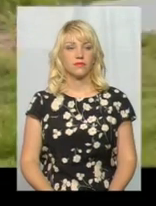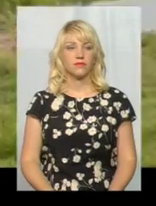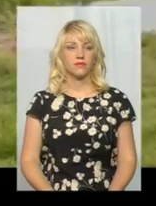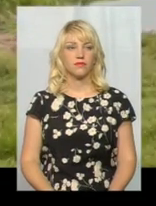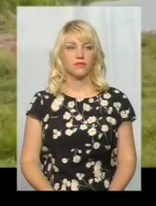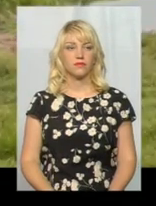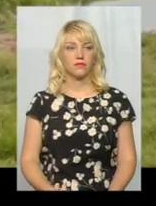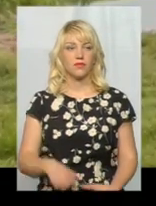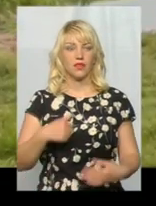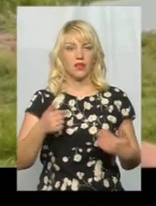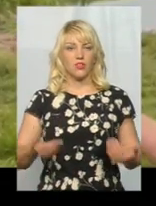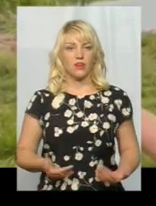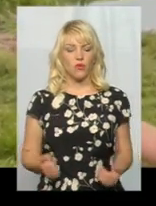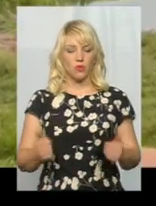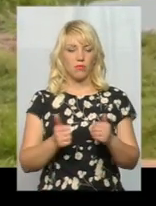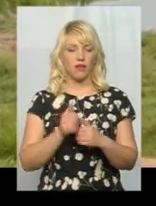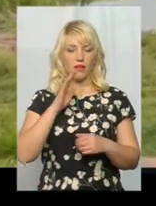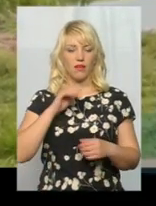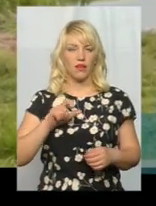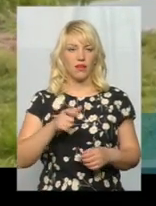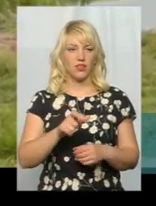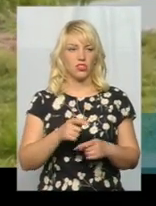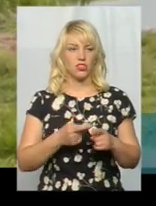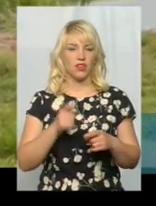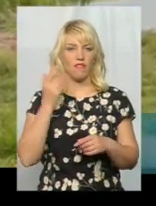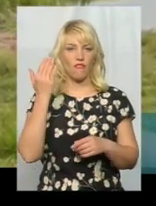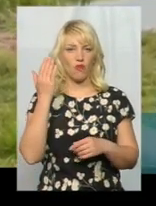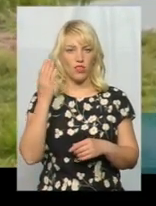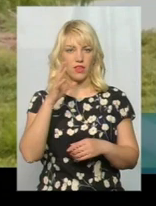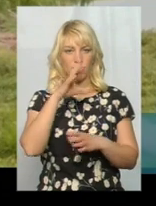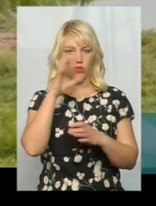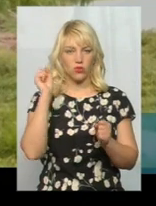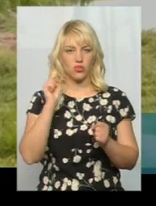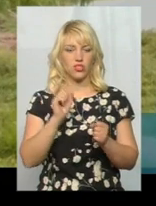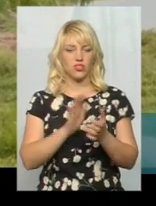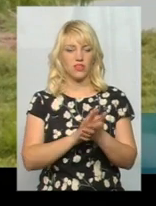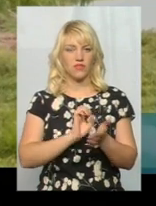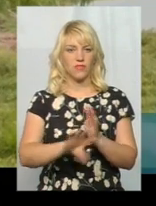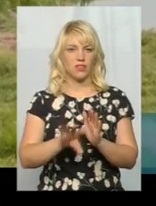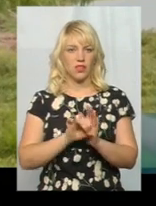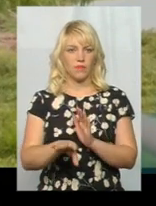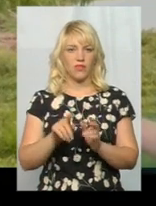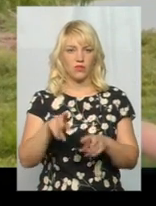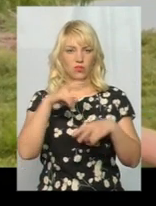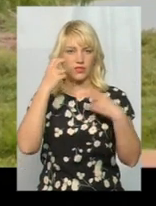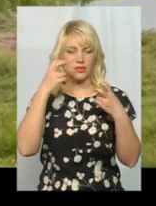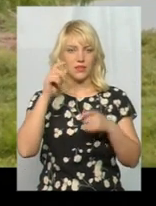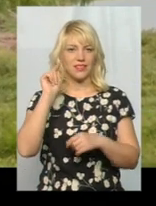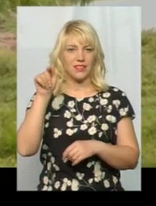«Я живу біля самої річки і вони вночі відпускають доходи, воно смирдить там.